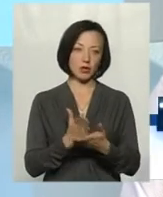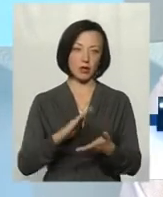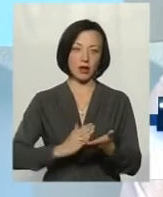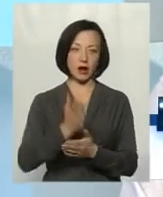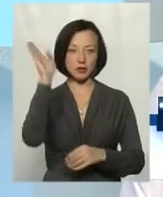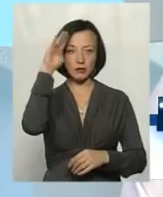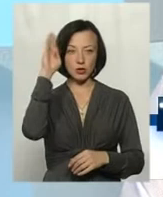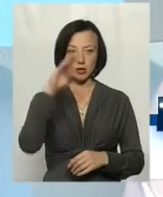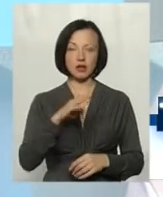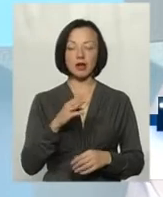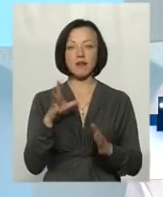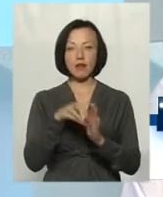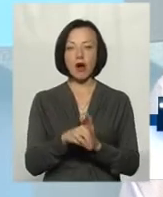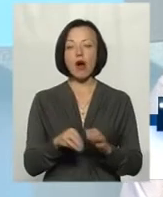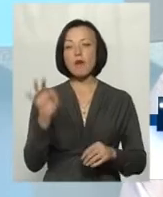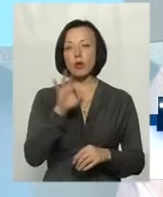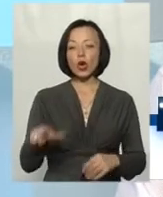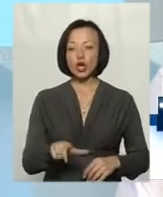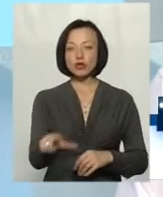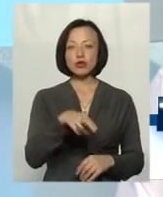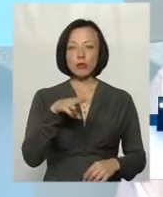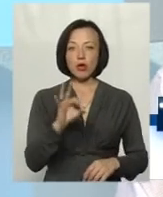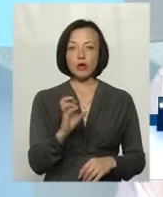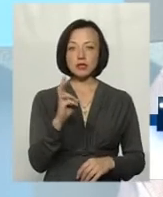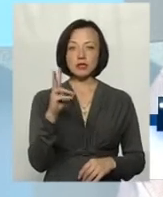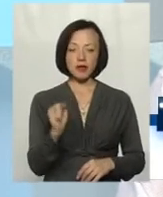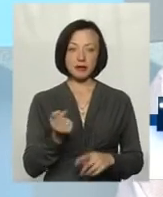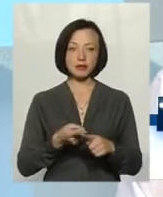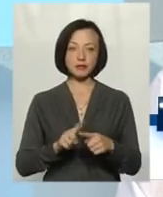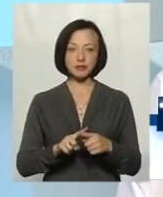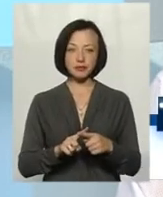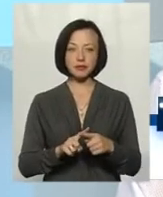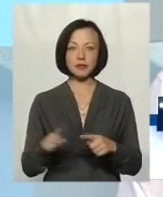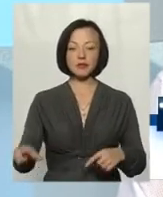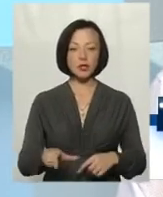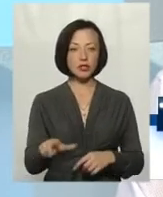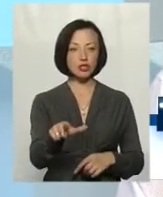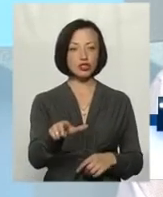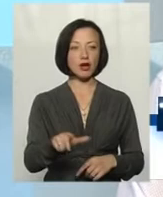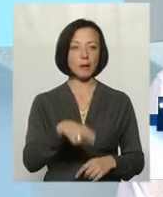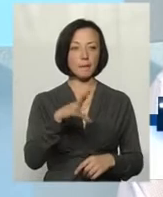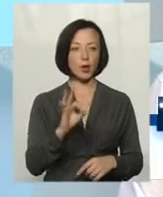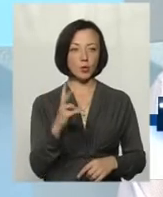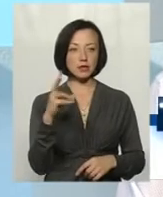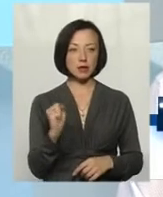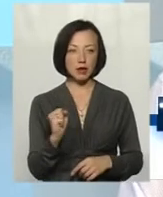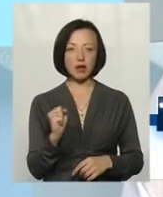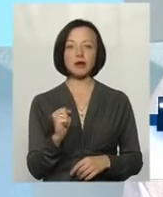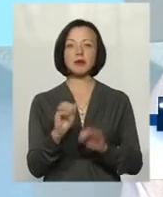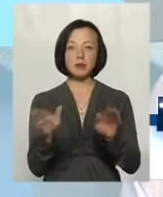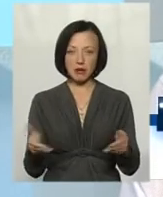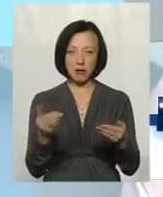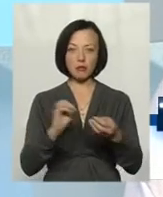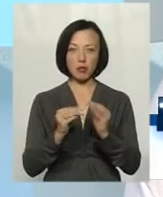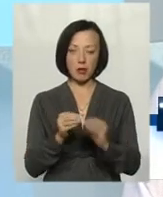води з Марганцем. Щодо Плоскої, то річка Плоска неоднозначно піднімалася як проблема,